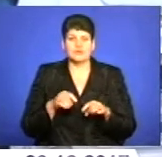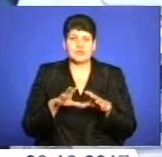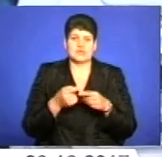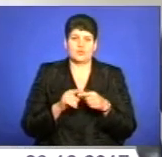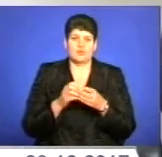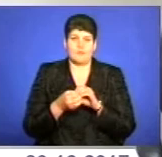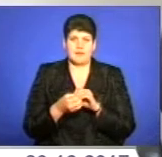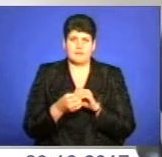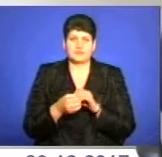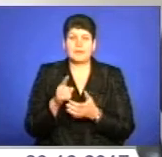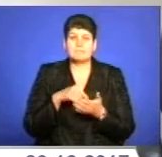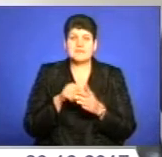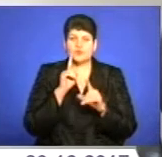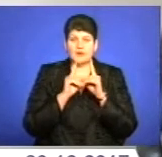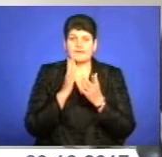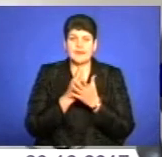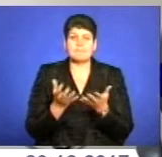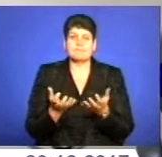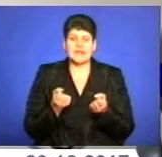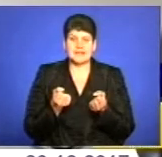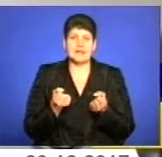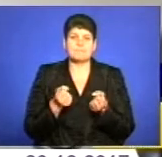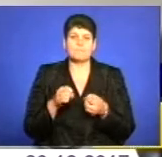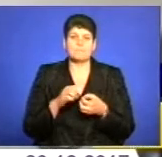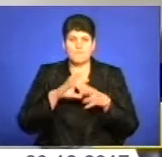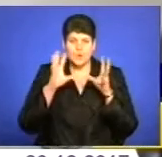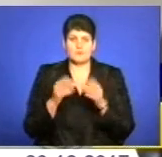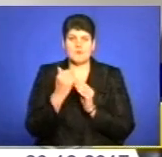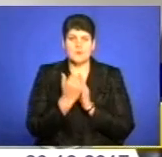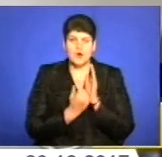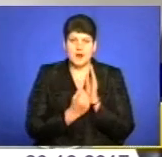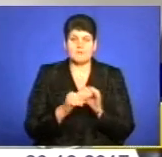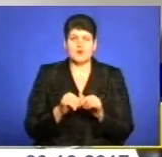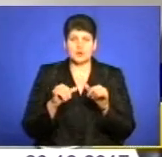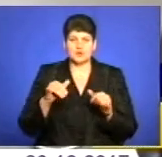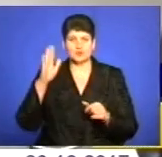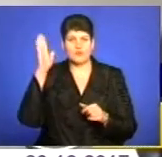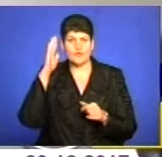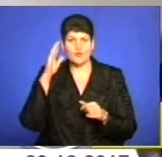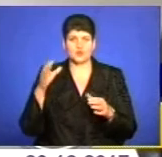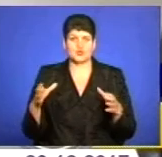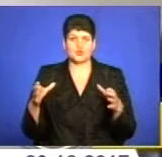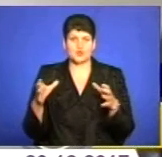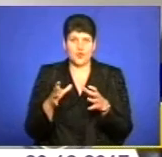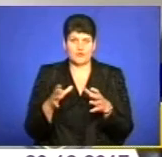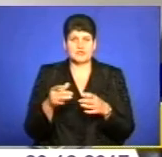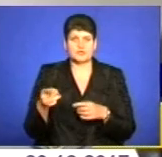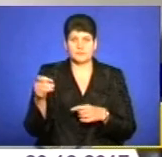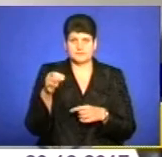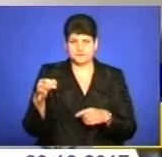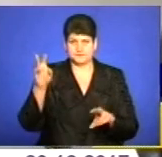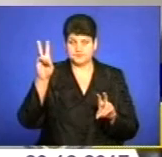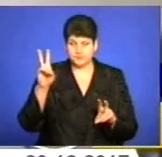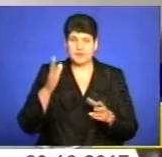проблеми. Міською радою є прийнята комплексна програма розвитку водосховища «Тернопільський став». Однім з пунктом